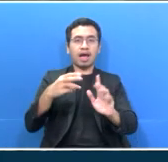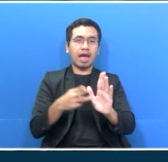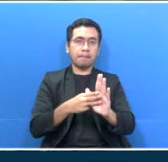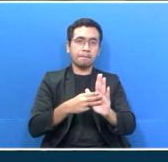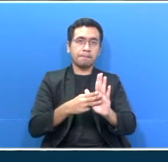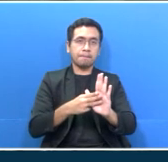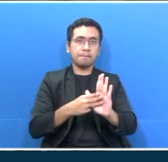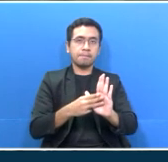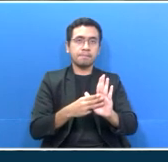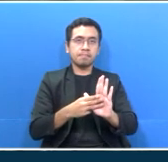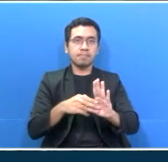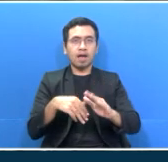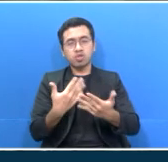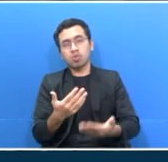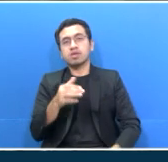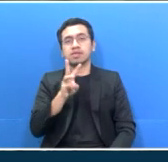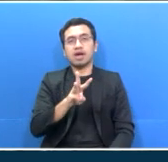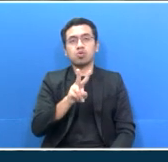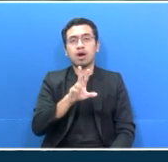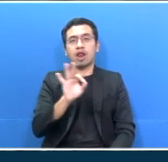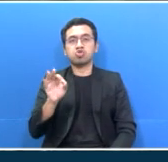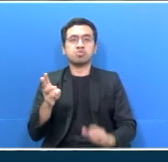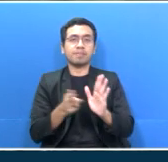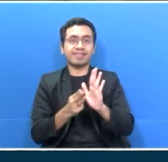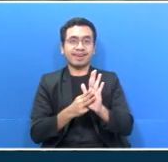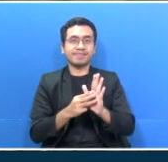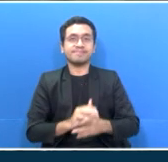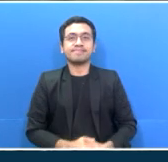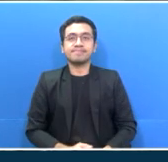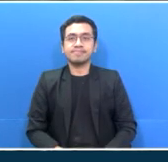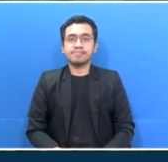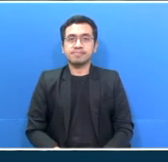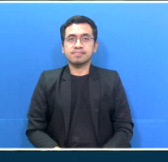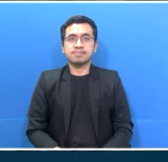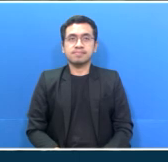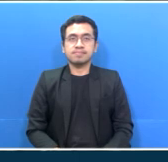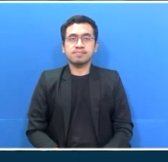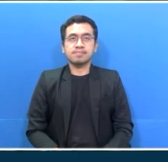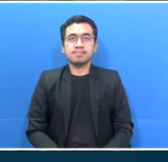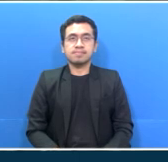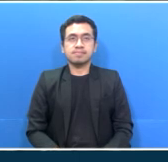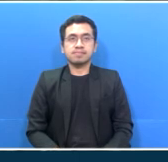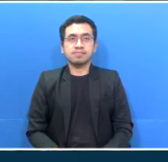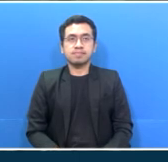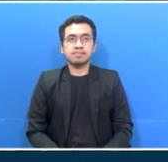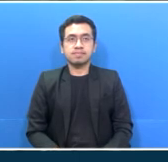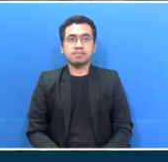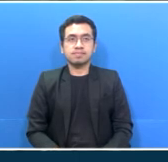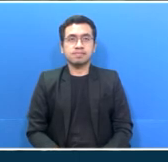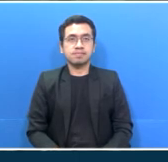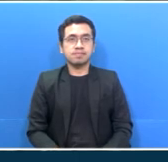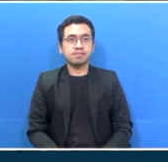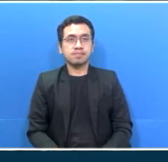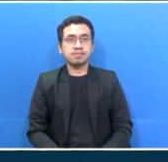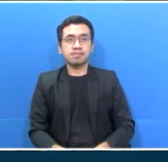.200 m. Kemudian kalau untuk ground pengukuran jarak